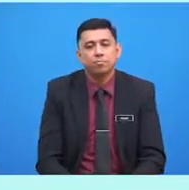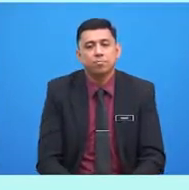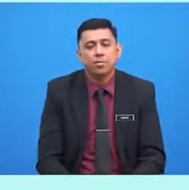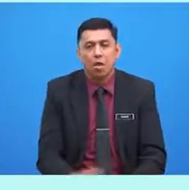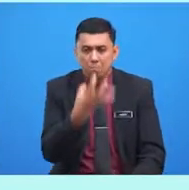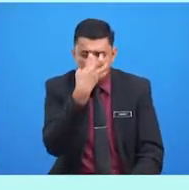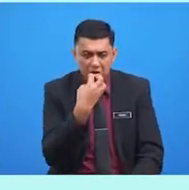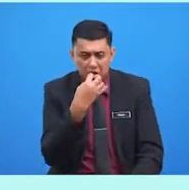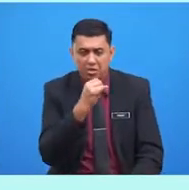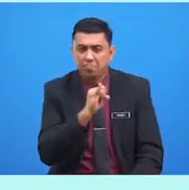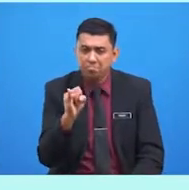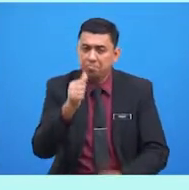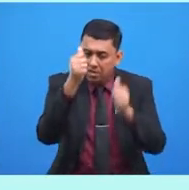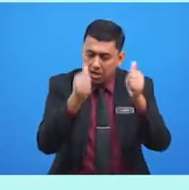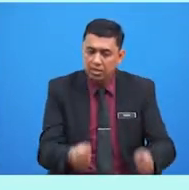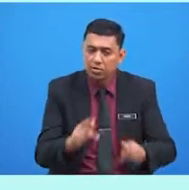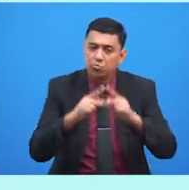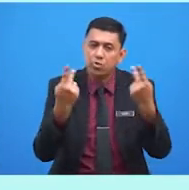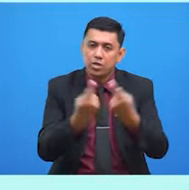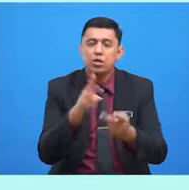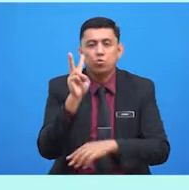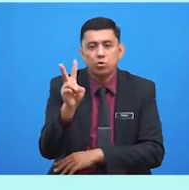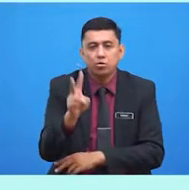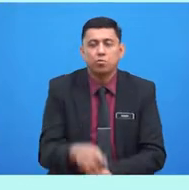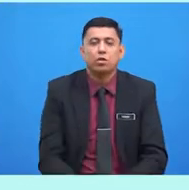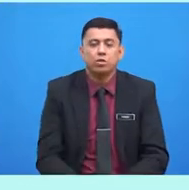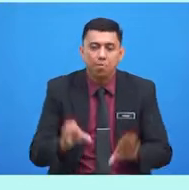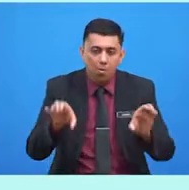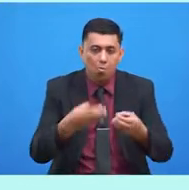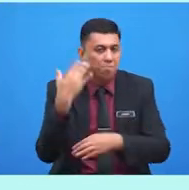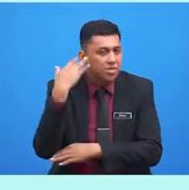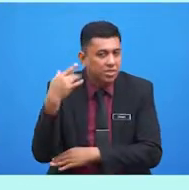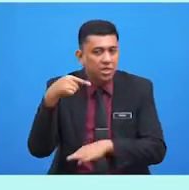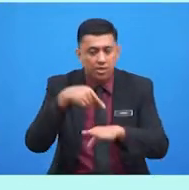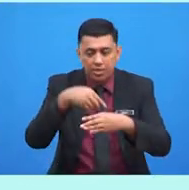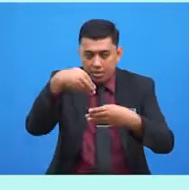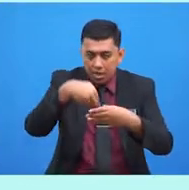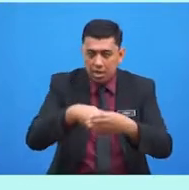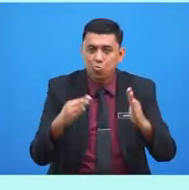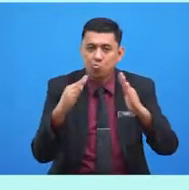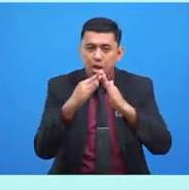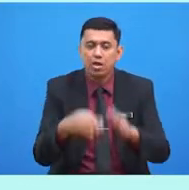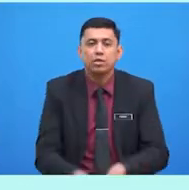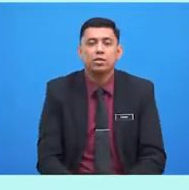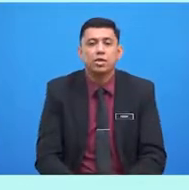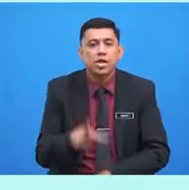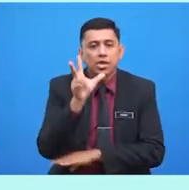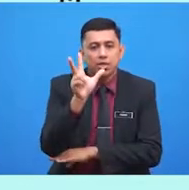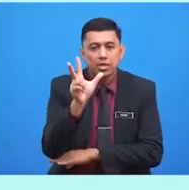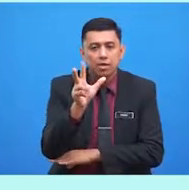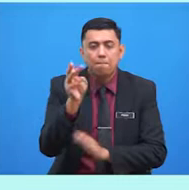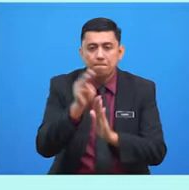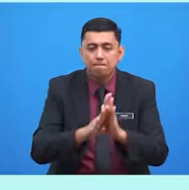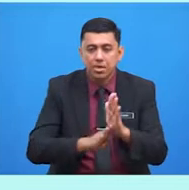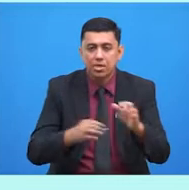memarahi ahli keluarga. kedua, membuat bising di dalam rumah. Dan ketiga,